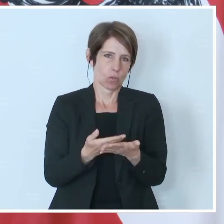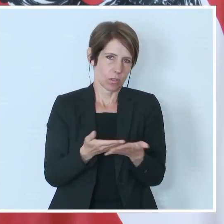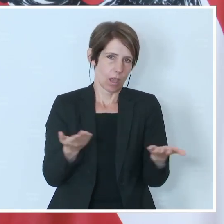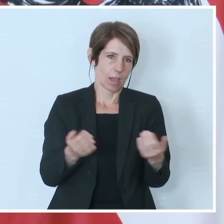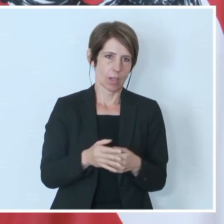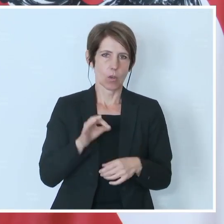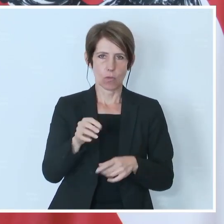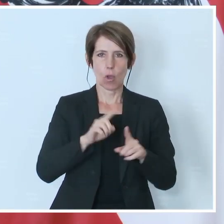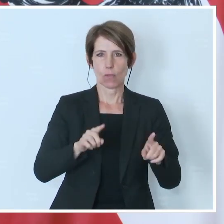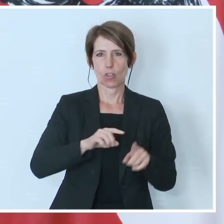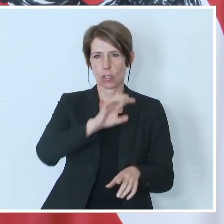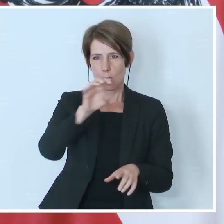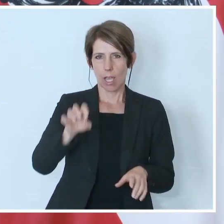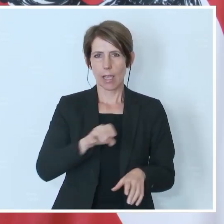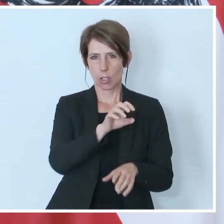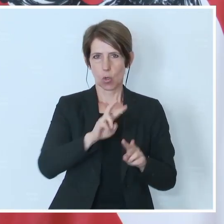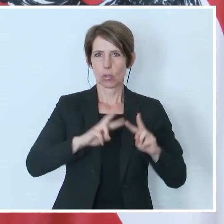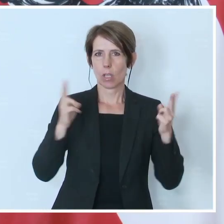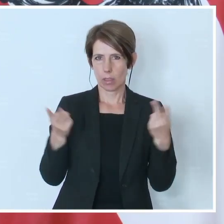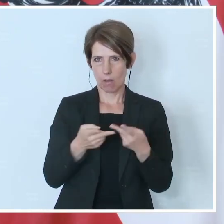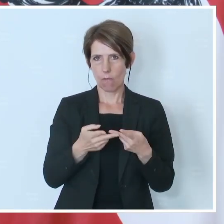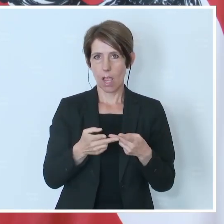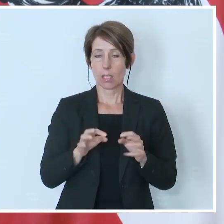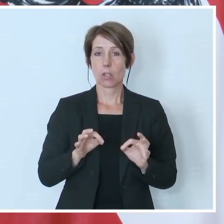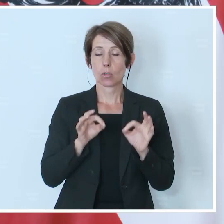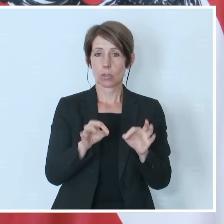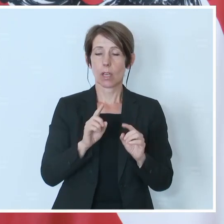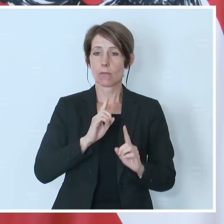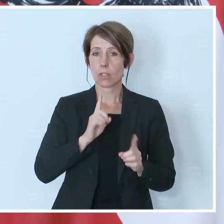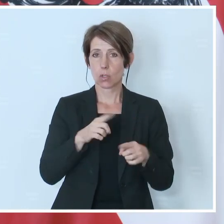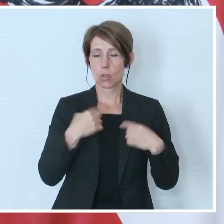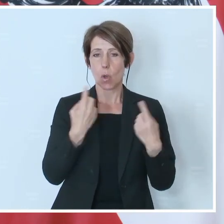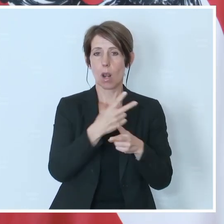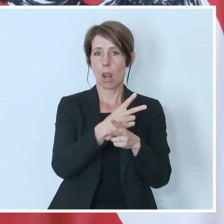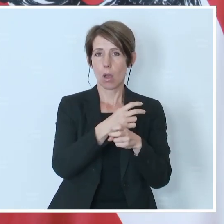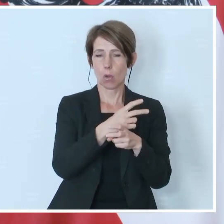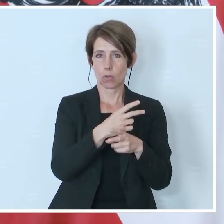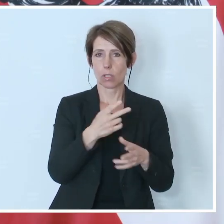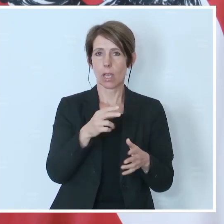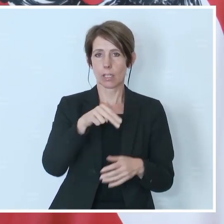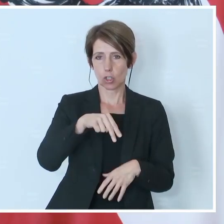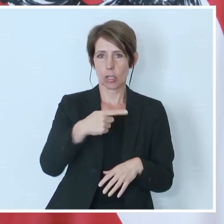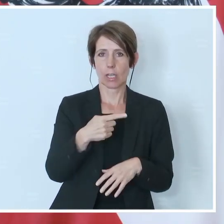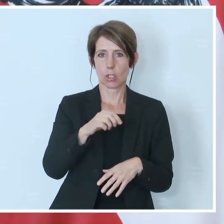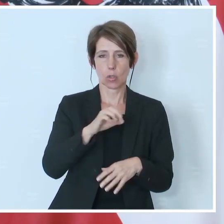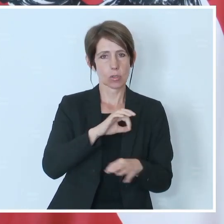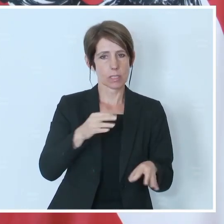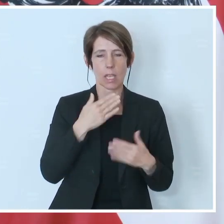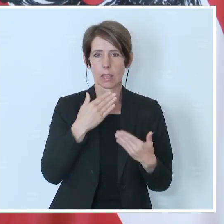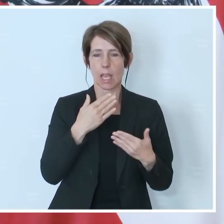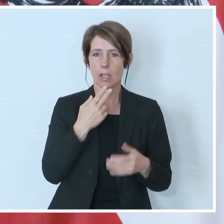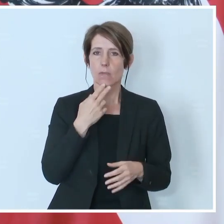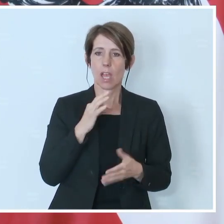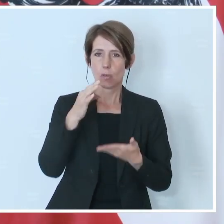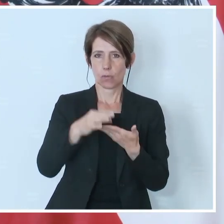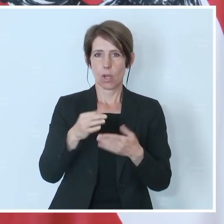verschiedene Regionen in der Welt und dafür sollten wir auch den österreichischen NGOs danken, die hier vor